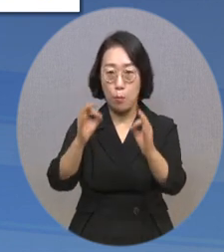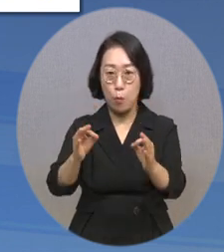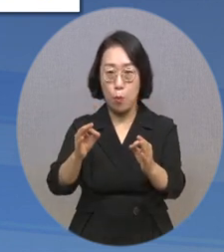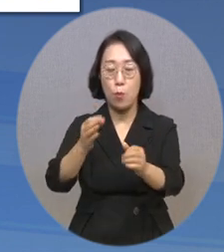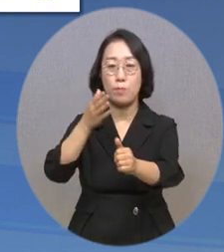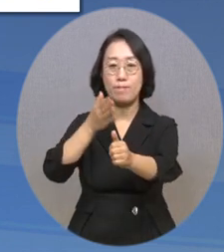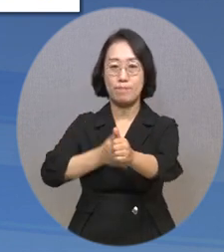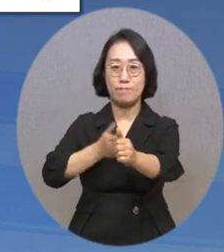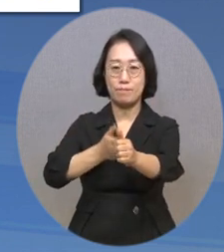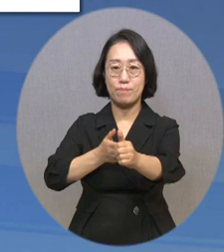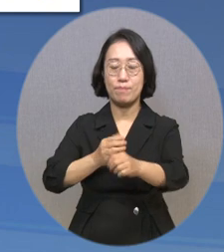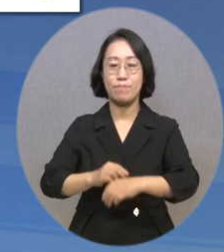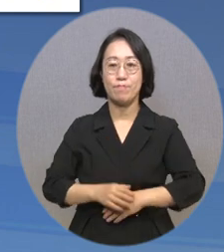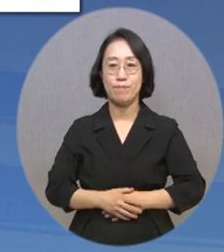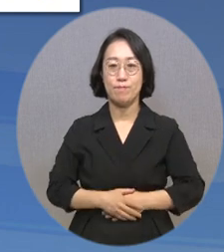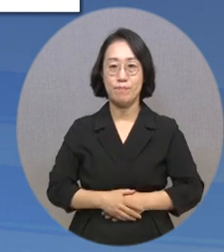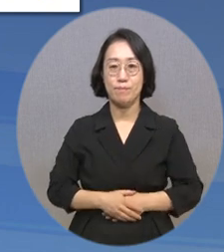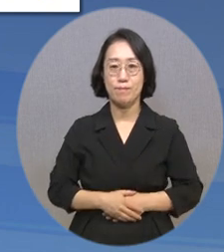확인할 수 있습니다.